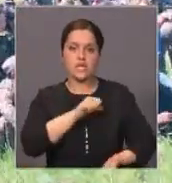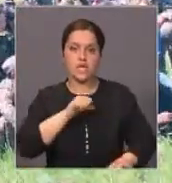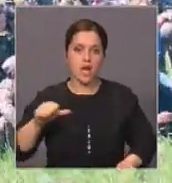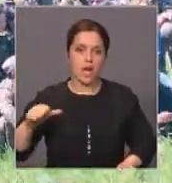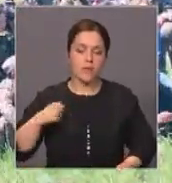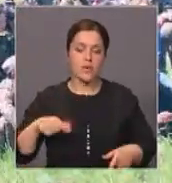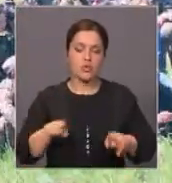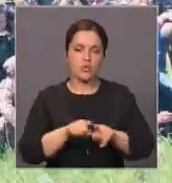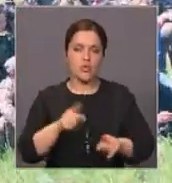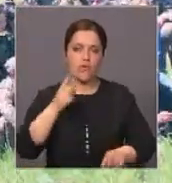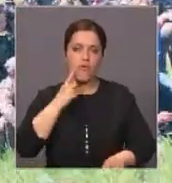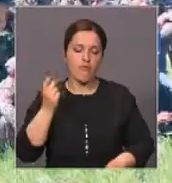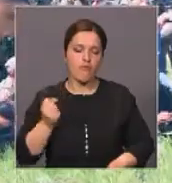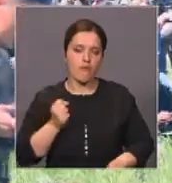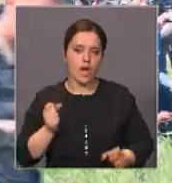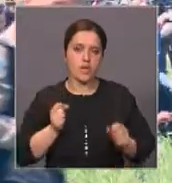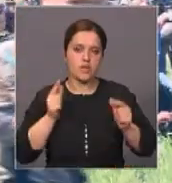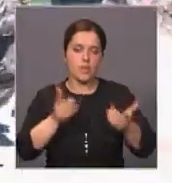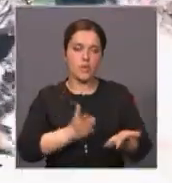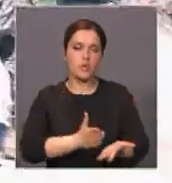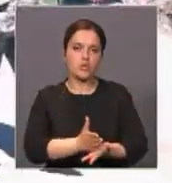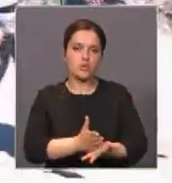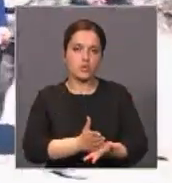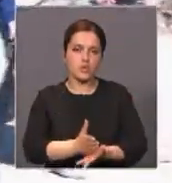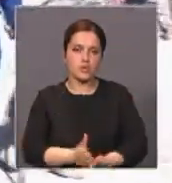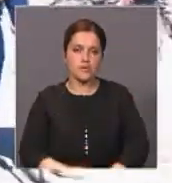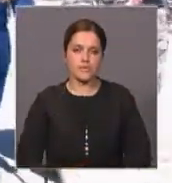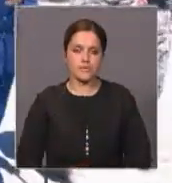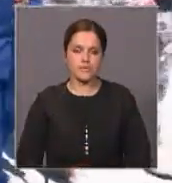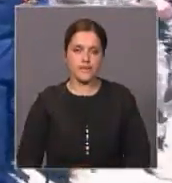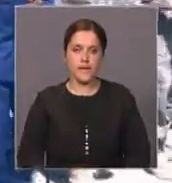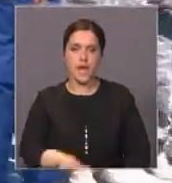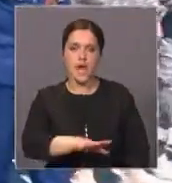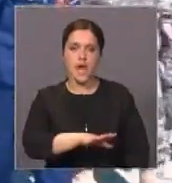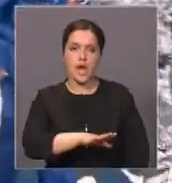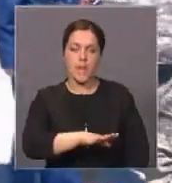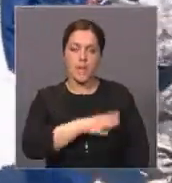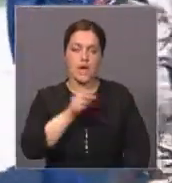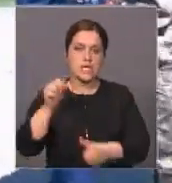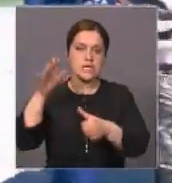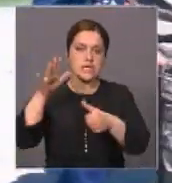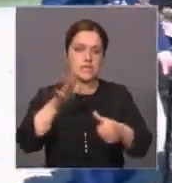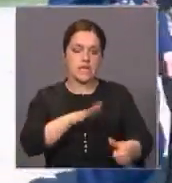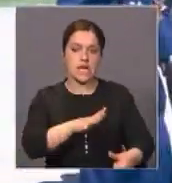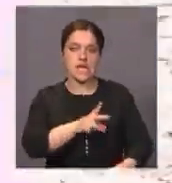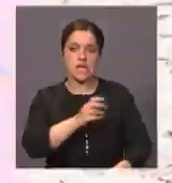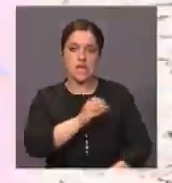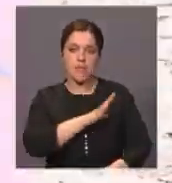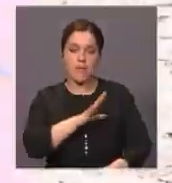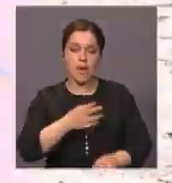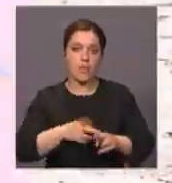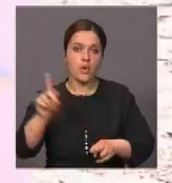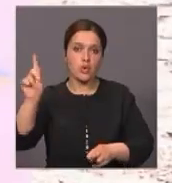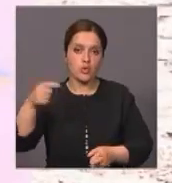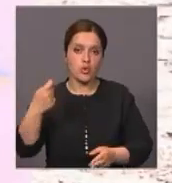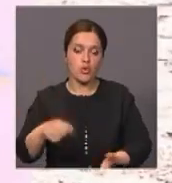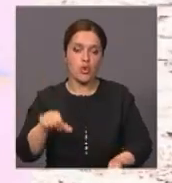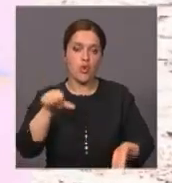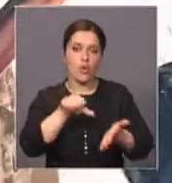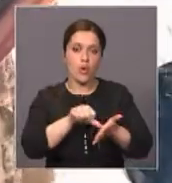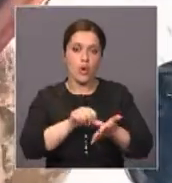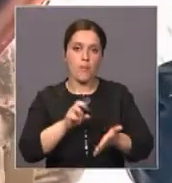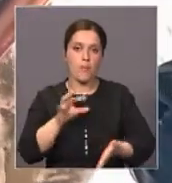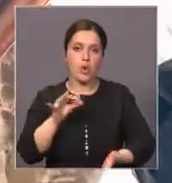хочу стать военным, служить Родине. Бывших десантников не бывает. Фронтовиков Курмантае Бахбергенова и Хасена